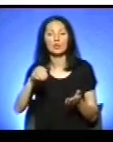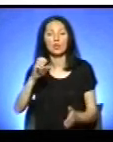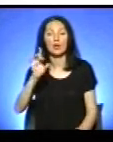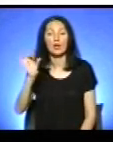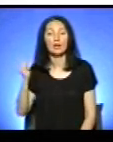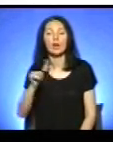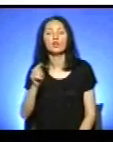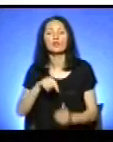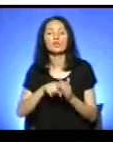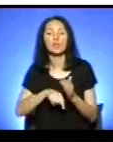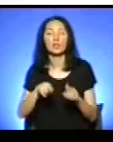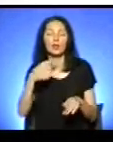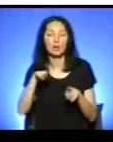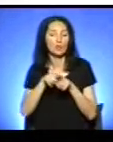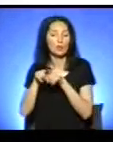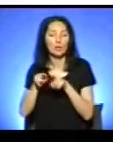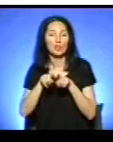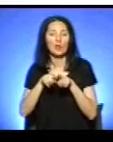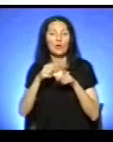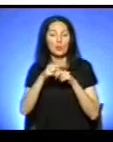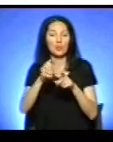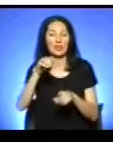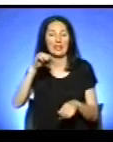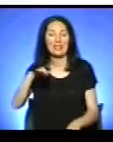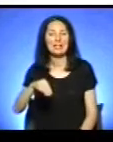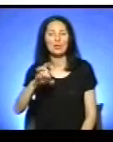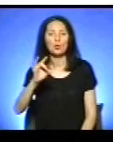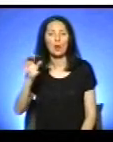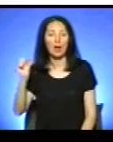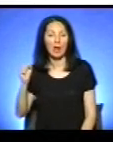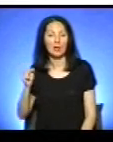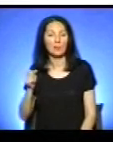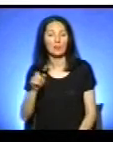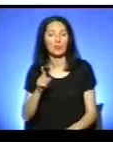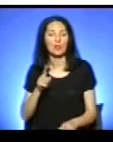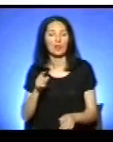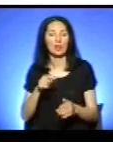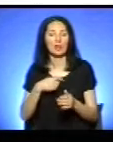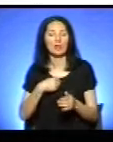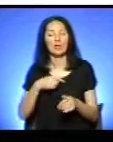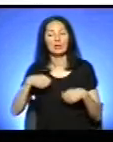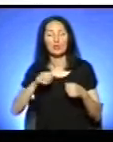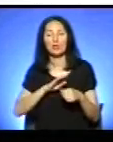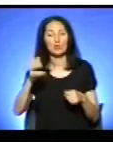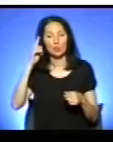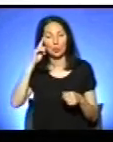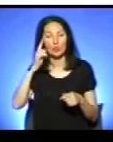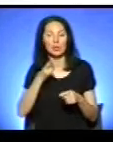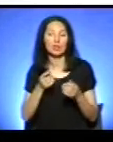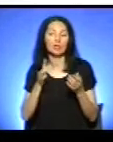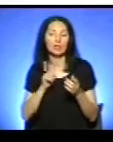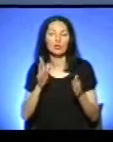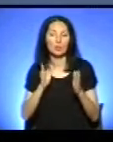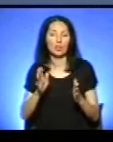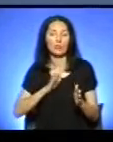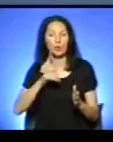тисячу ріаль, ну каже, ладно, давай, тисячу ріаль. Я не знаю, я стараюсь не думати про це, але вона була смачна, я так